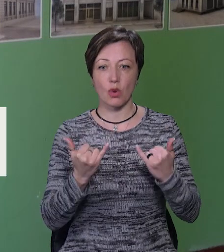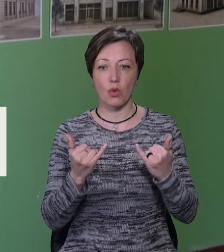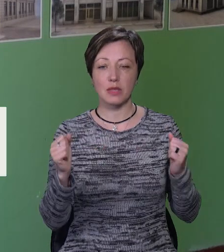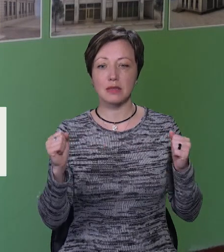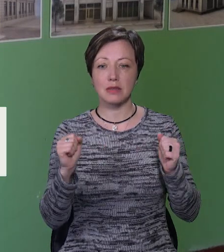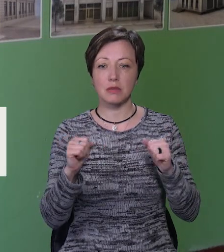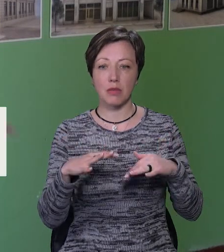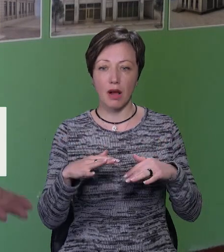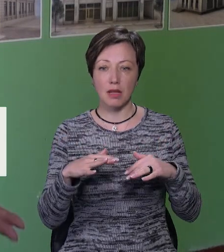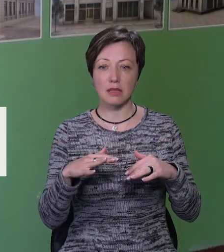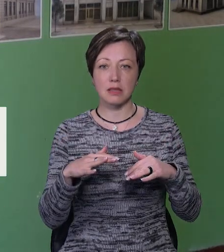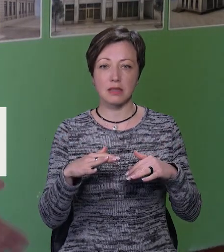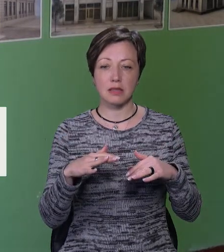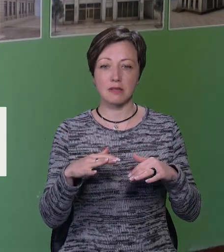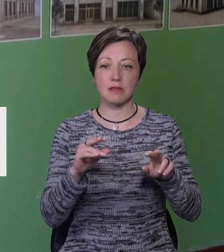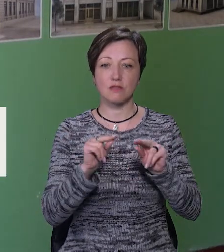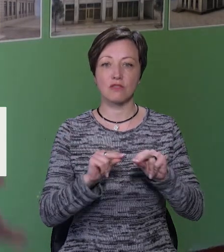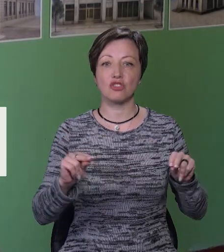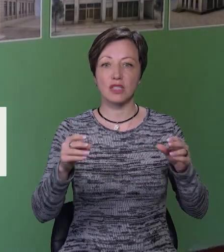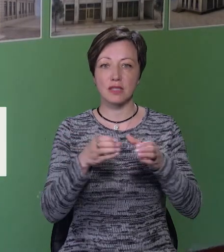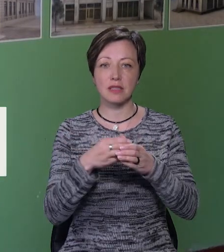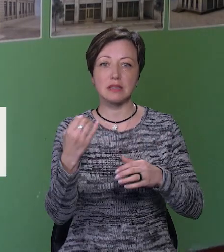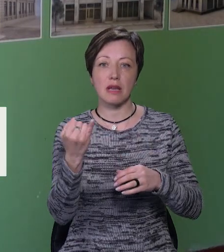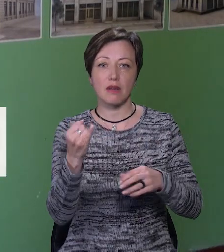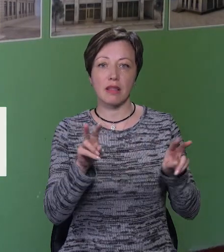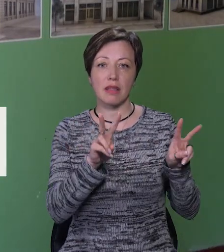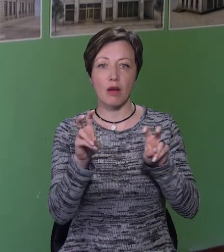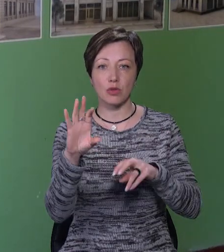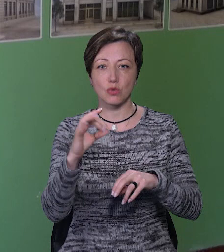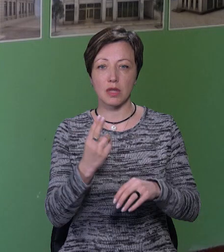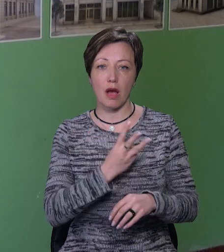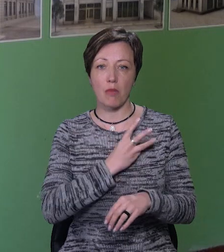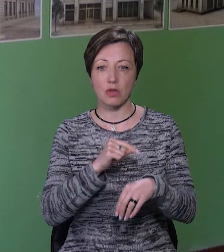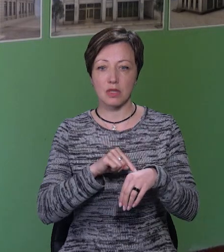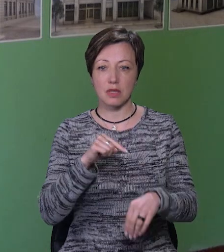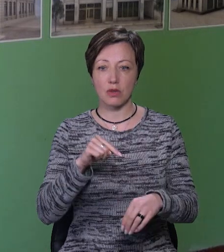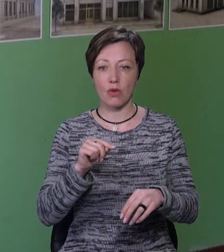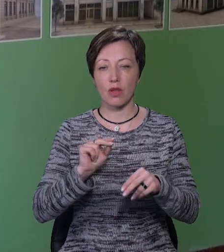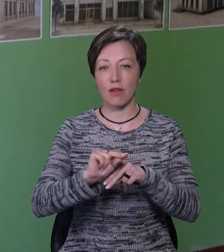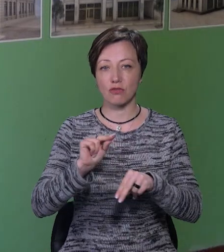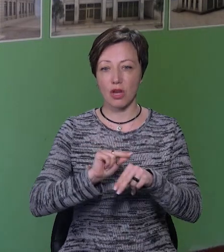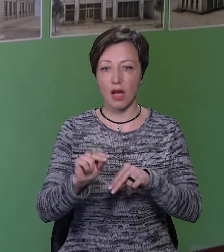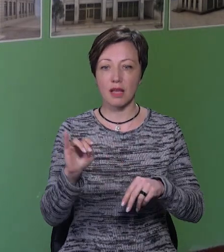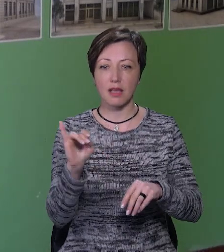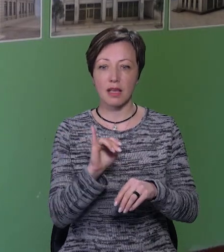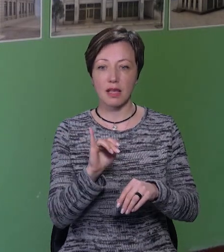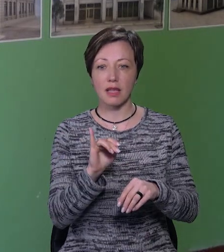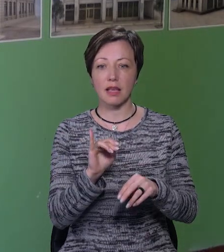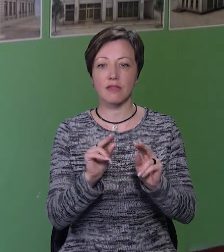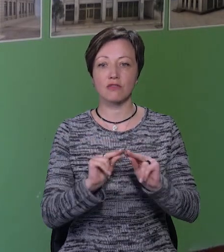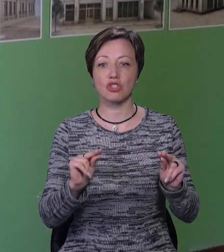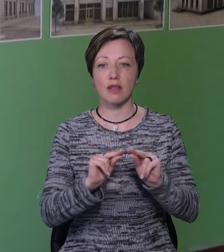зібралось вчительство, яке цікавиться темою соціально-емоційного та етичного навчання. І, власне,